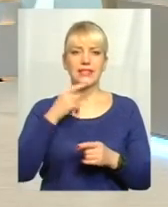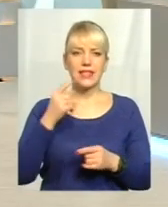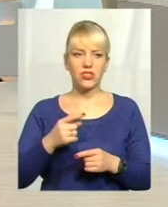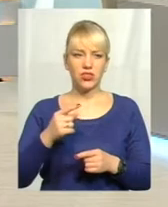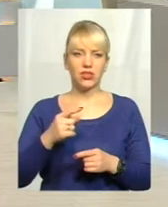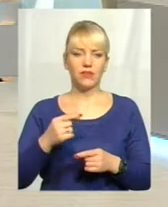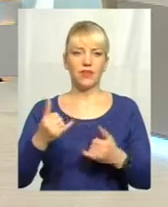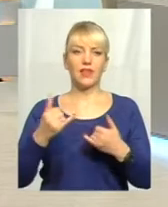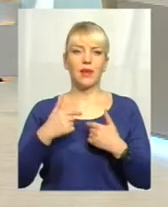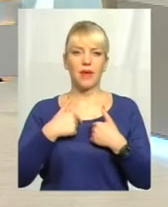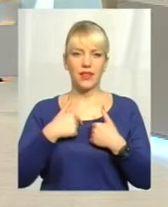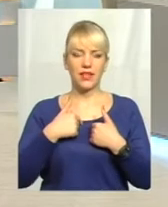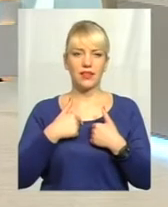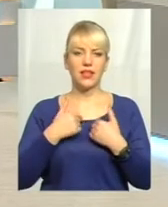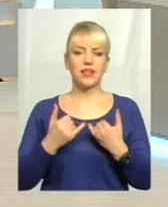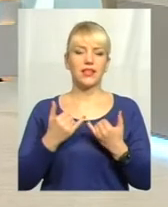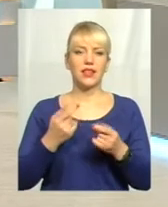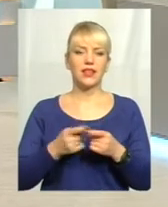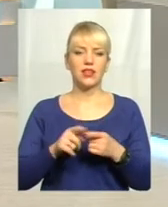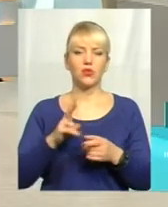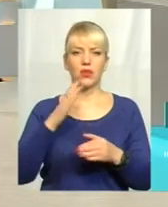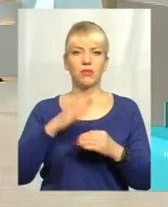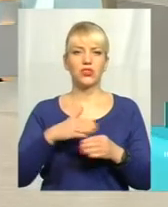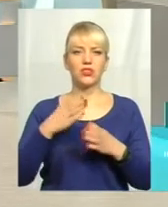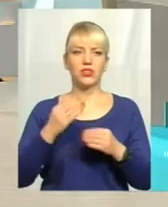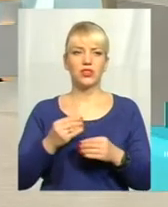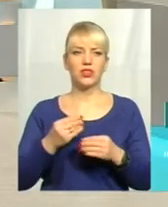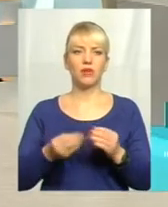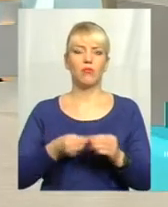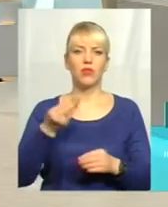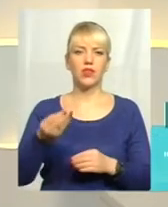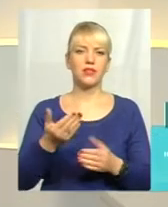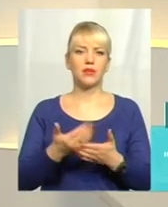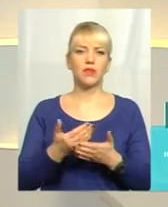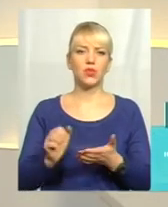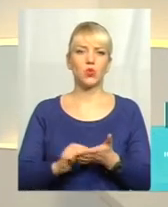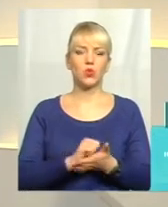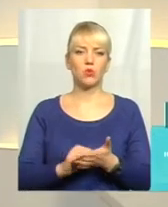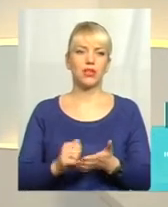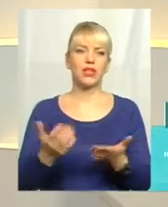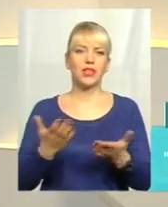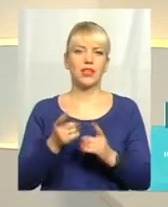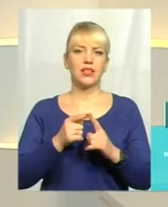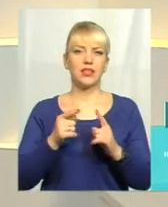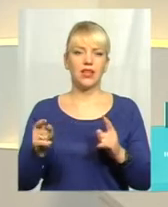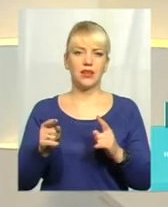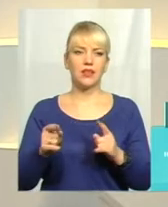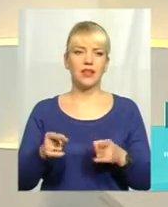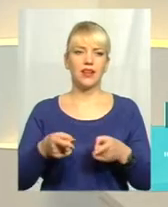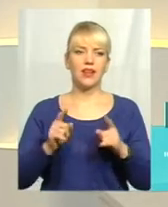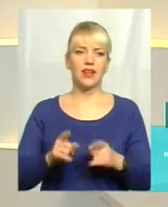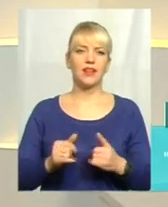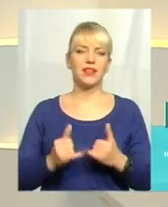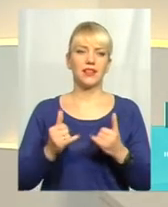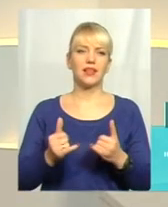для мене і для тих, хто в найближчі дні подасть, наприклад, документи, все ж таки, який термін реальний для